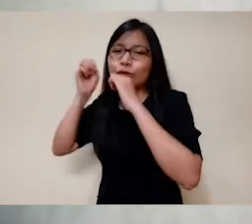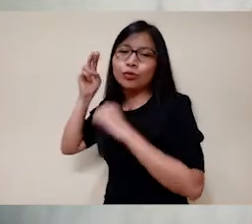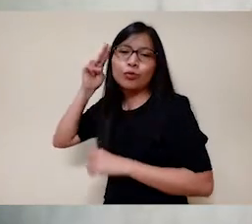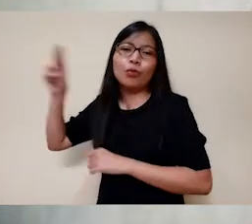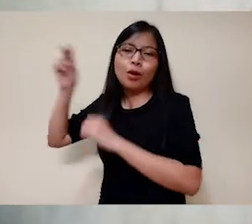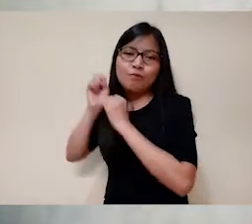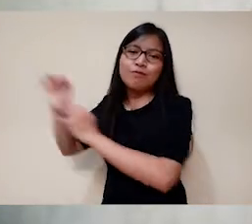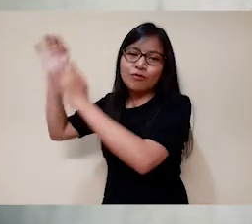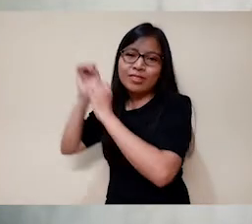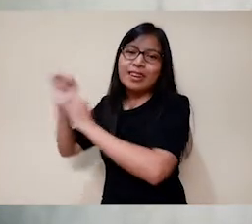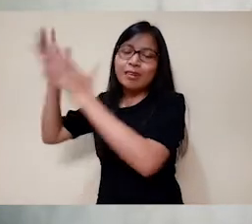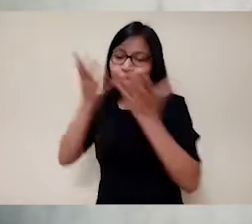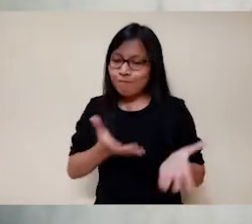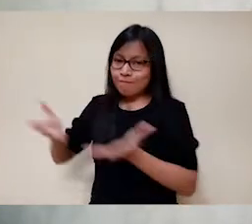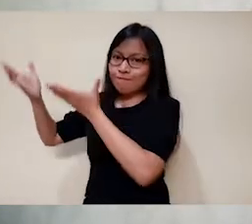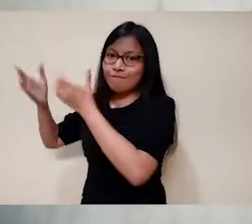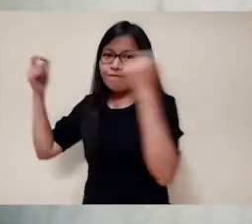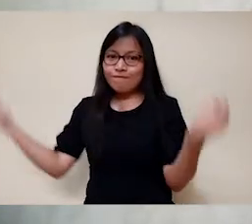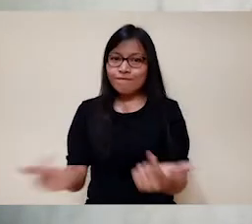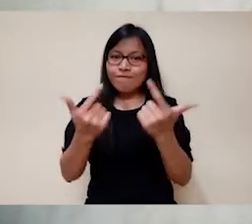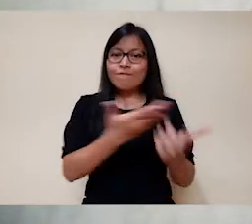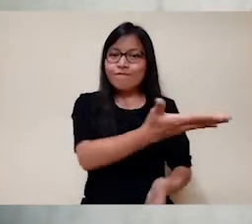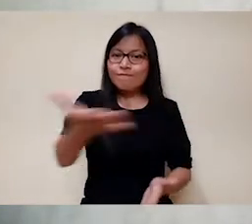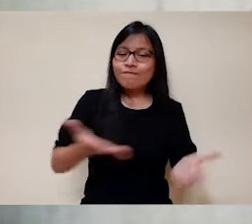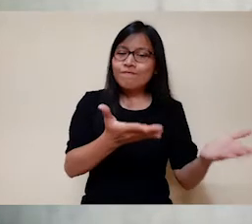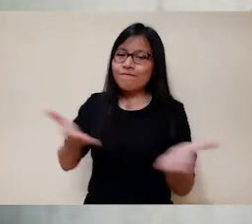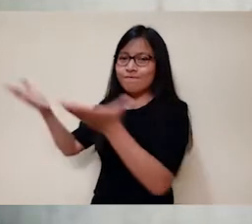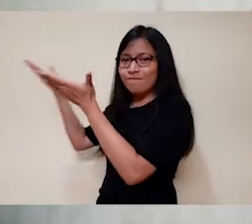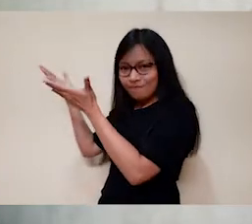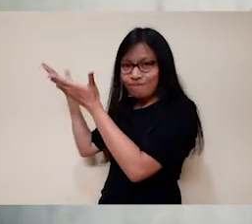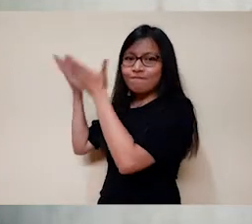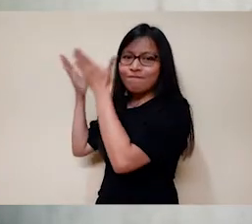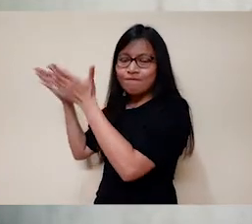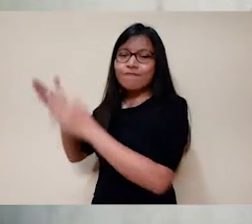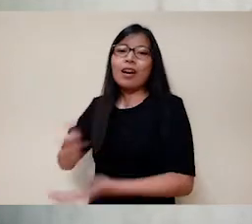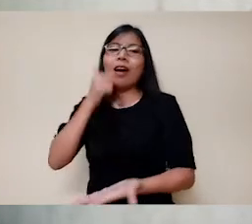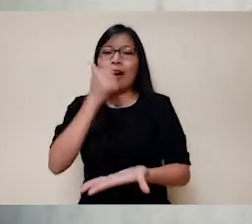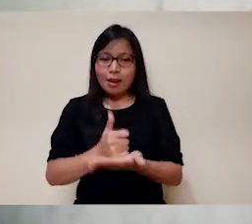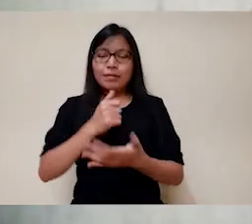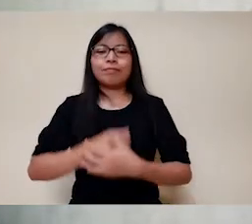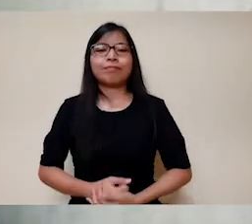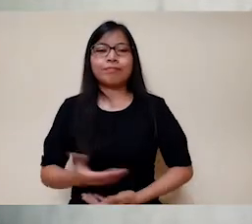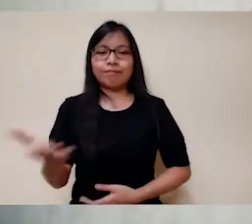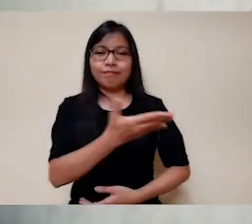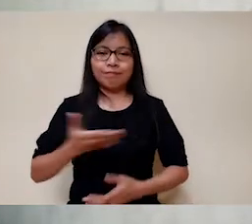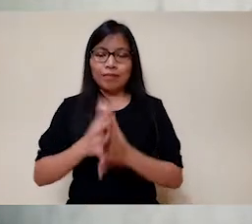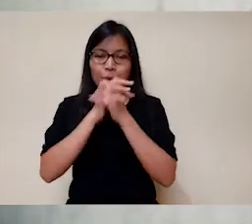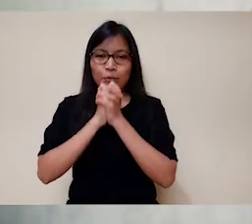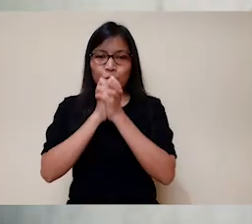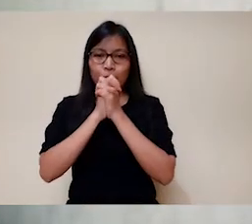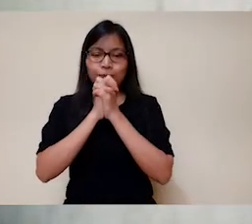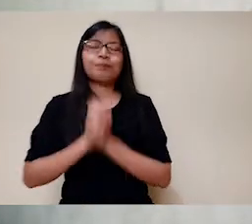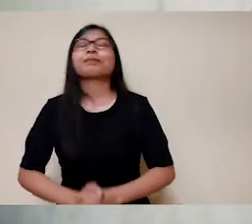kepada Tuhan. Amin. Mari kita satu di dalam doa. Bapak kami yang ada di dalam